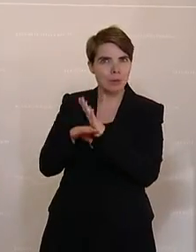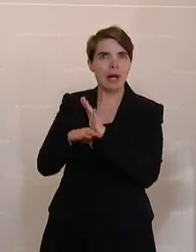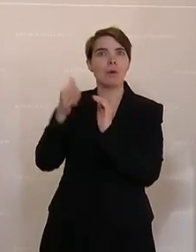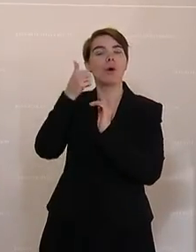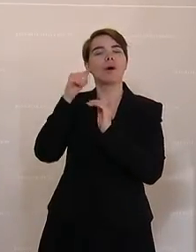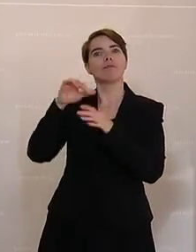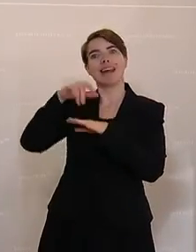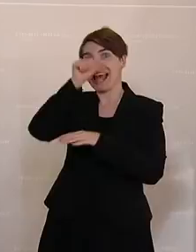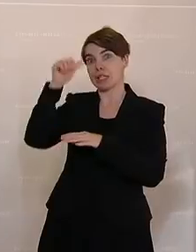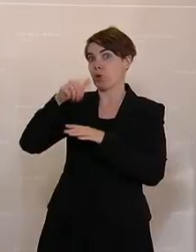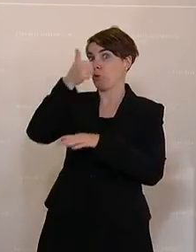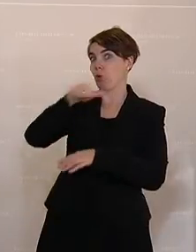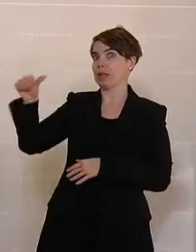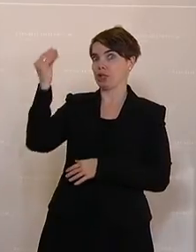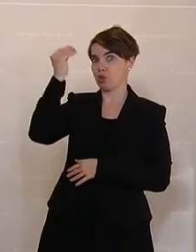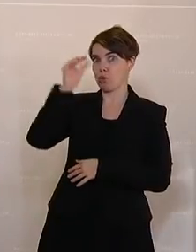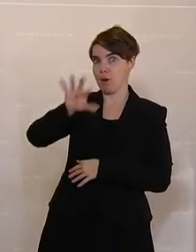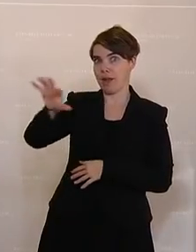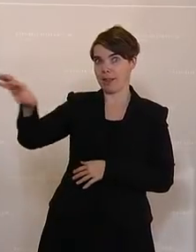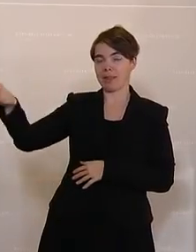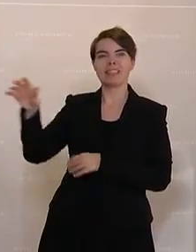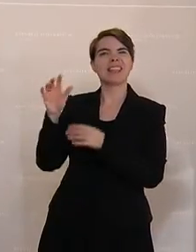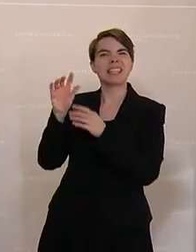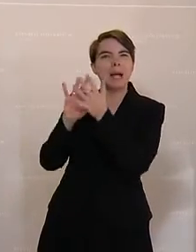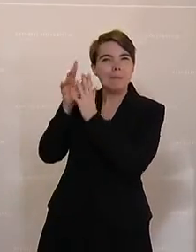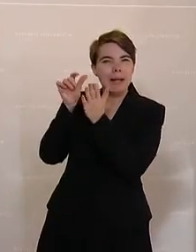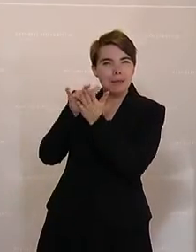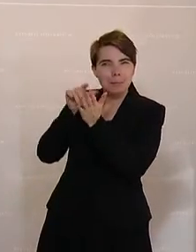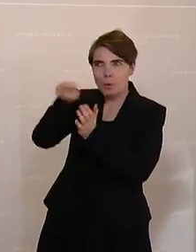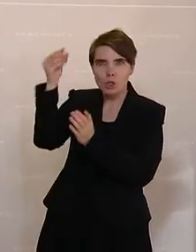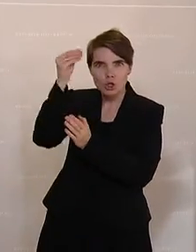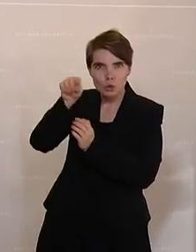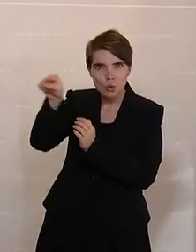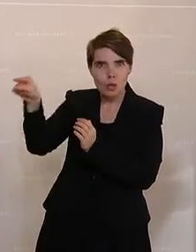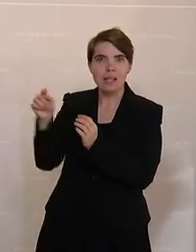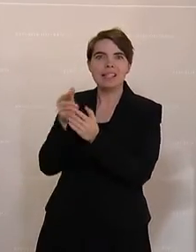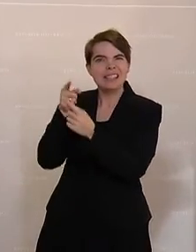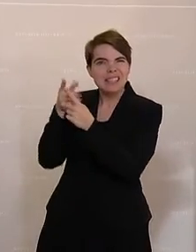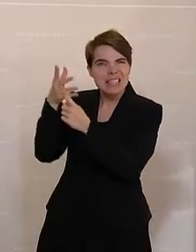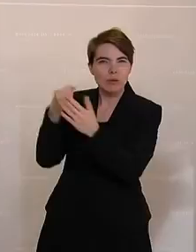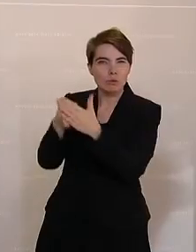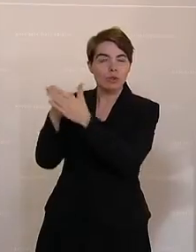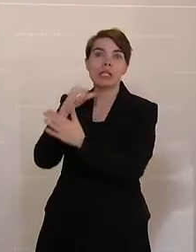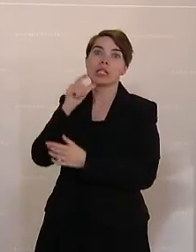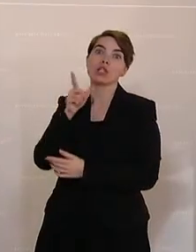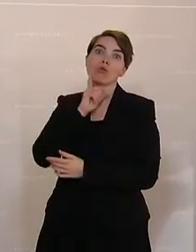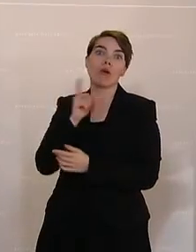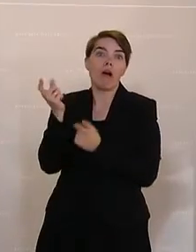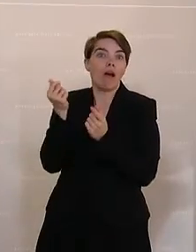Schulen. Da geht es ja darum, dass wir Brennpunktschulen wirklich gezielt unterstützen und auch nicht mit der Gießkanne einfach nur Geld